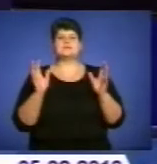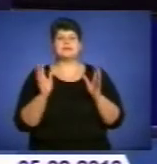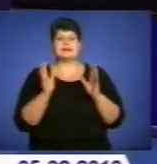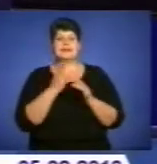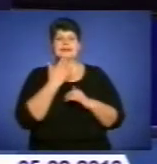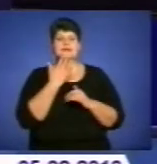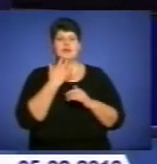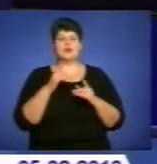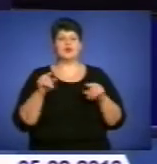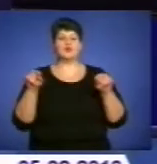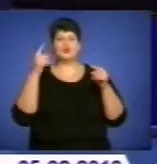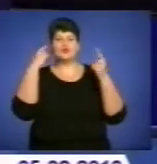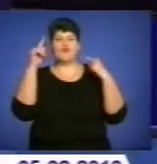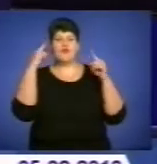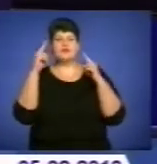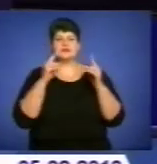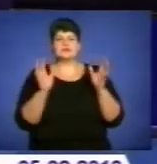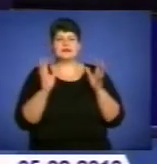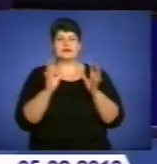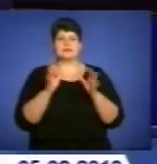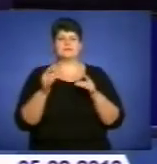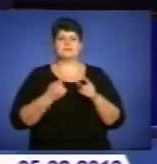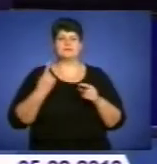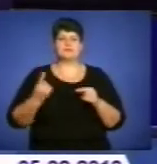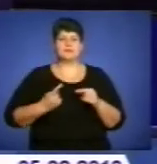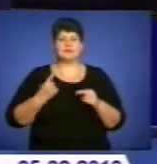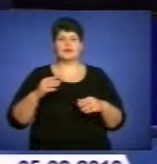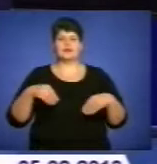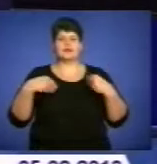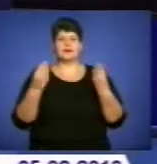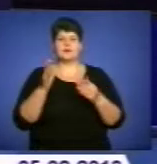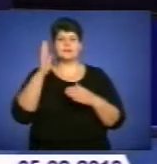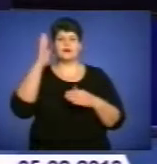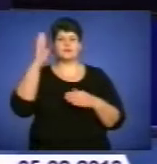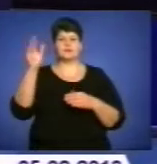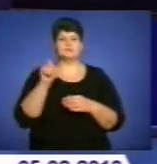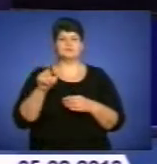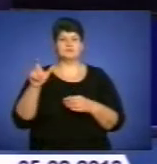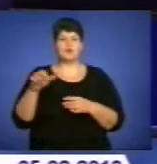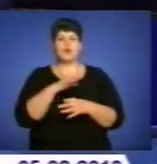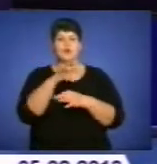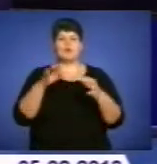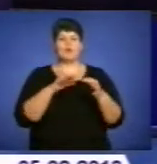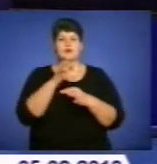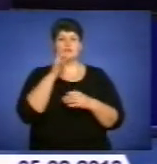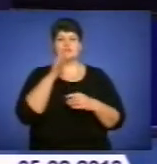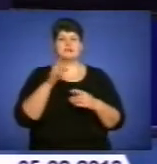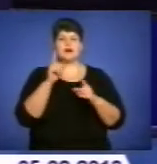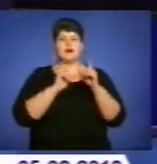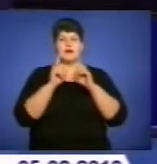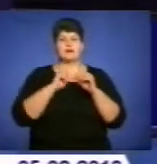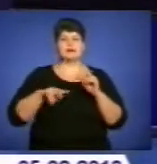творчість, розвивати народні ремесла, донести їх до майбутніх поколінь? Ці та інші питання обговорили під час Ради директорів